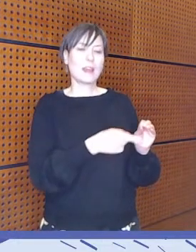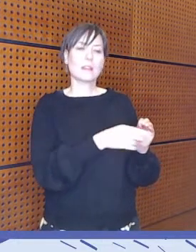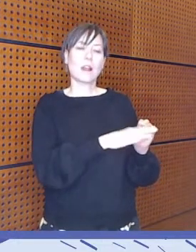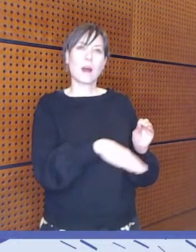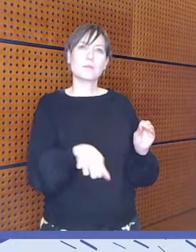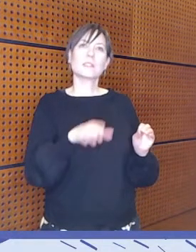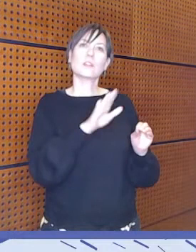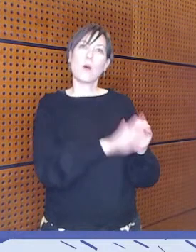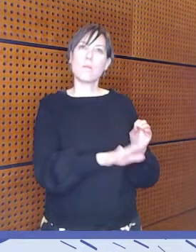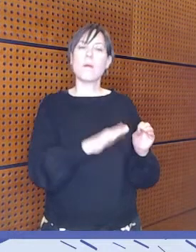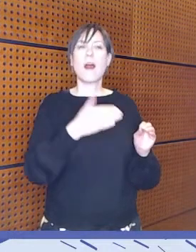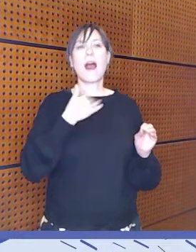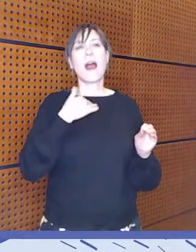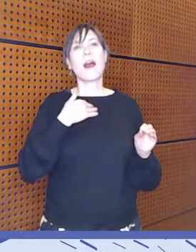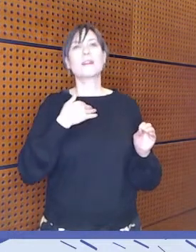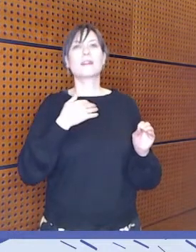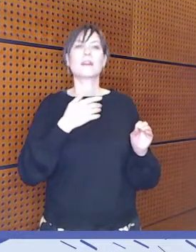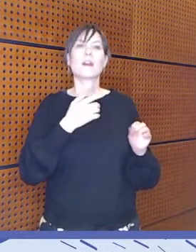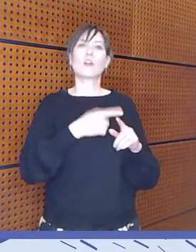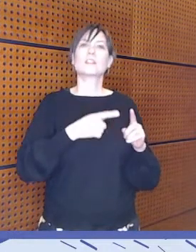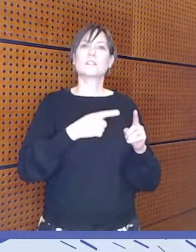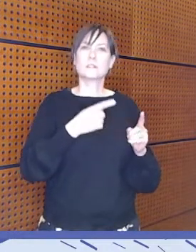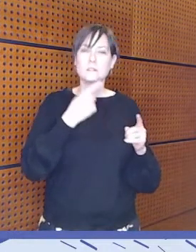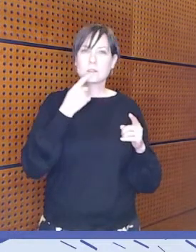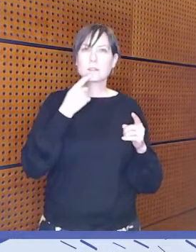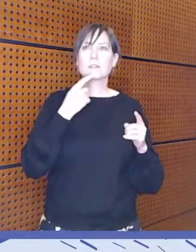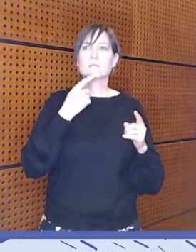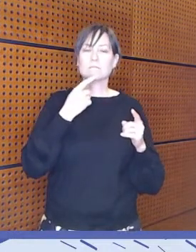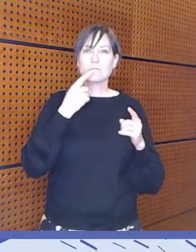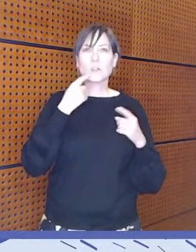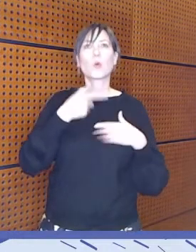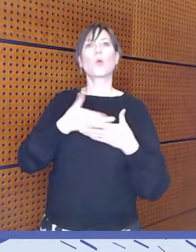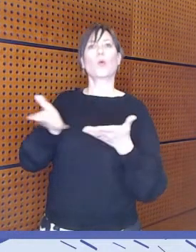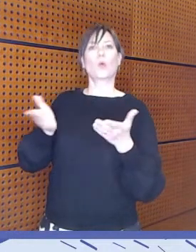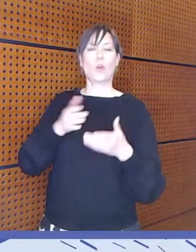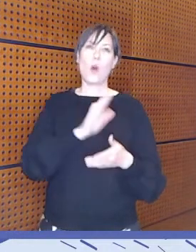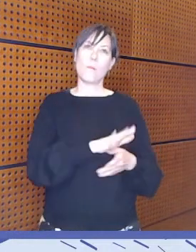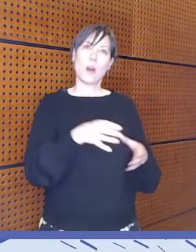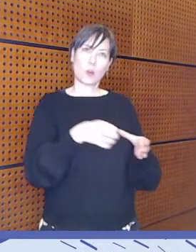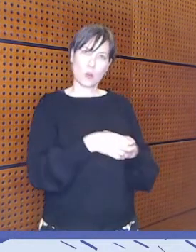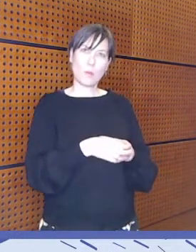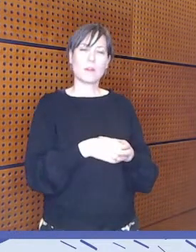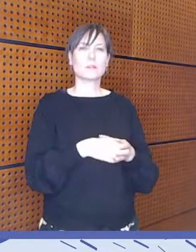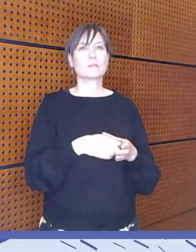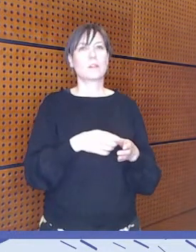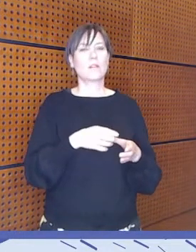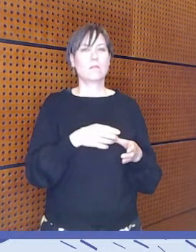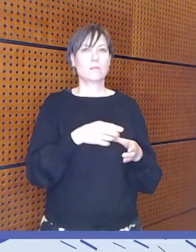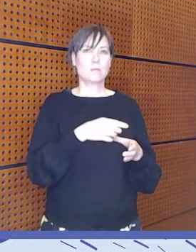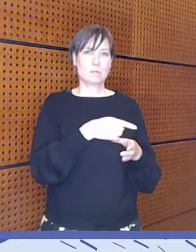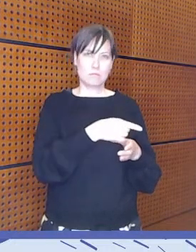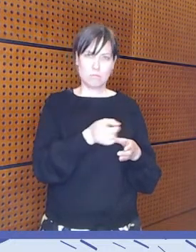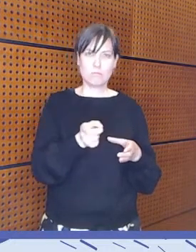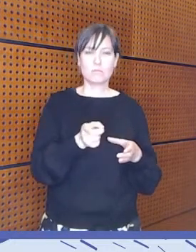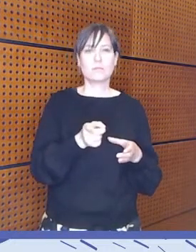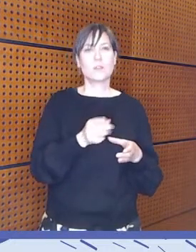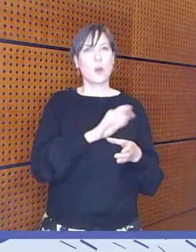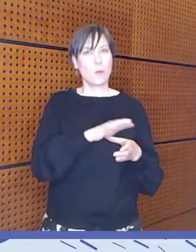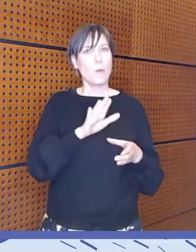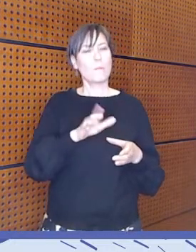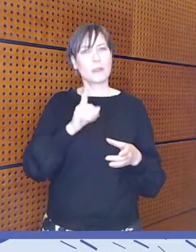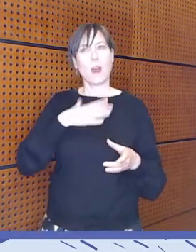äänen kuuluviin siellä varhaiskasvatuksen omassa ryhmässä. Ja hyödynnetään siellä sitten